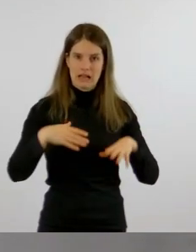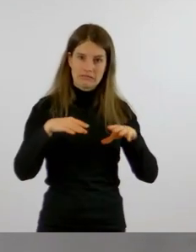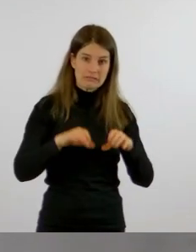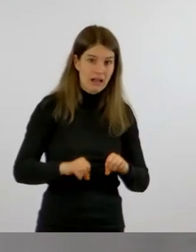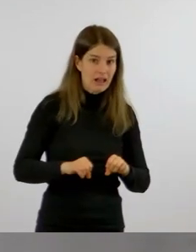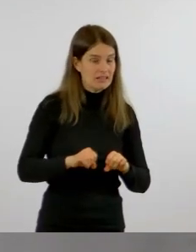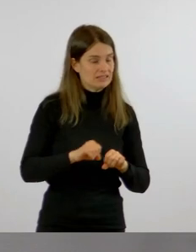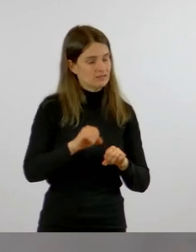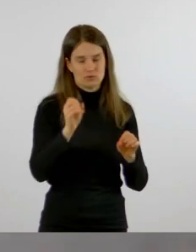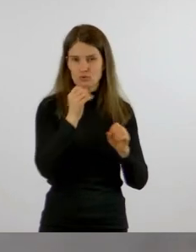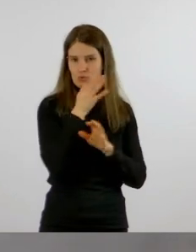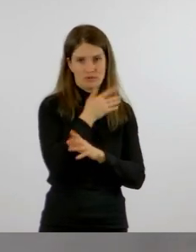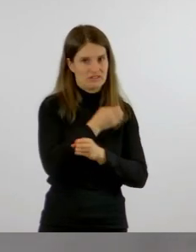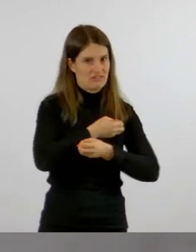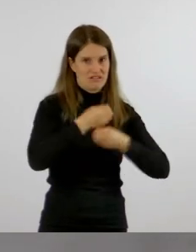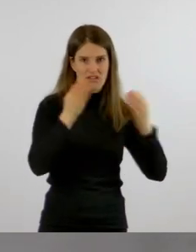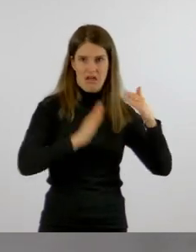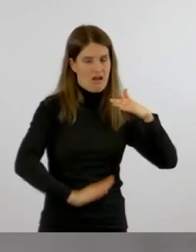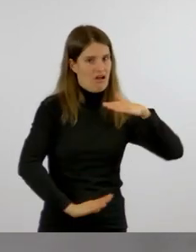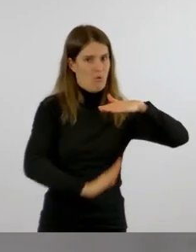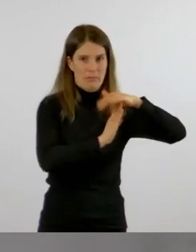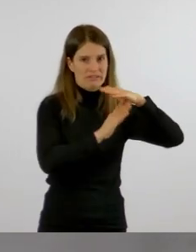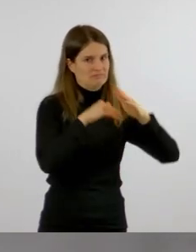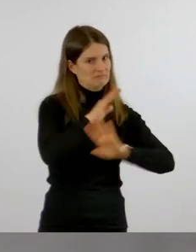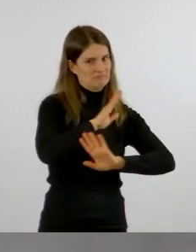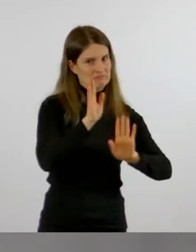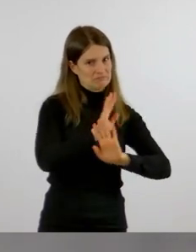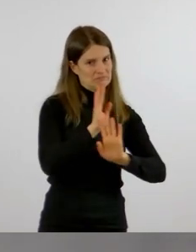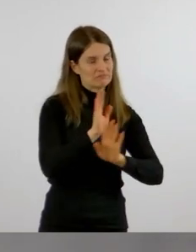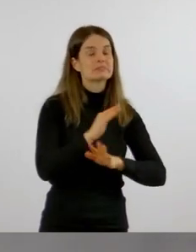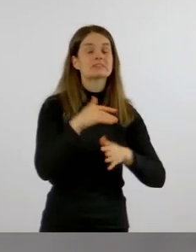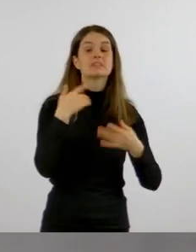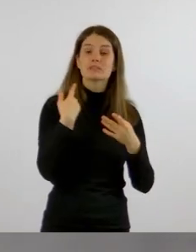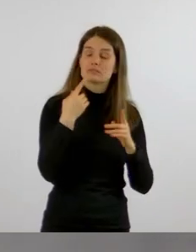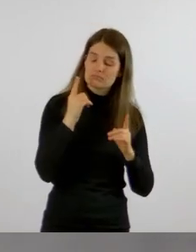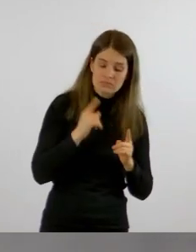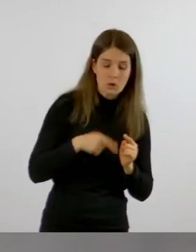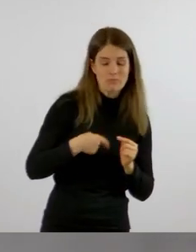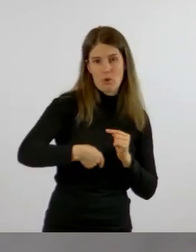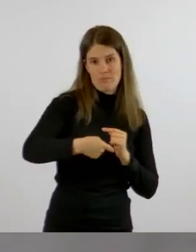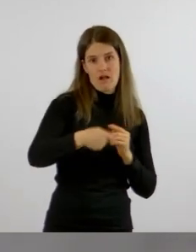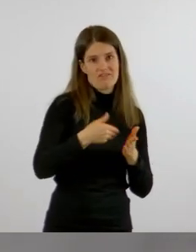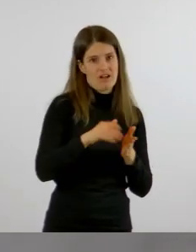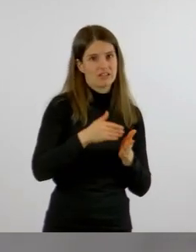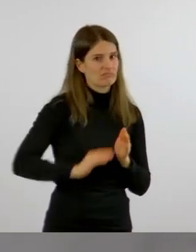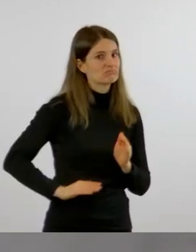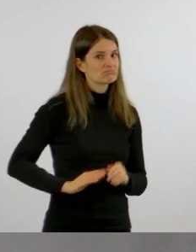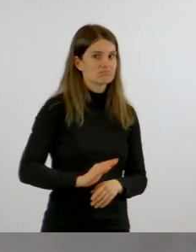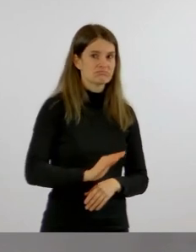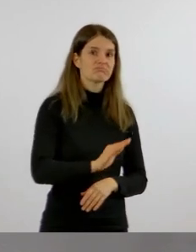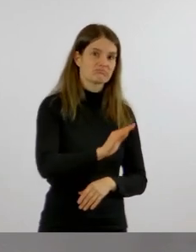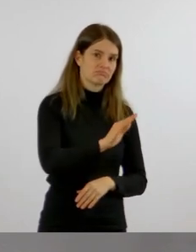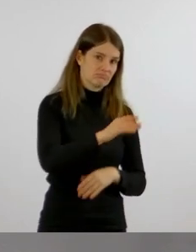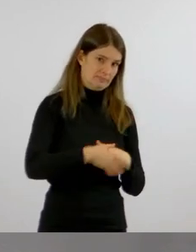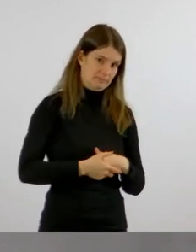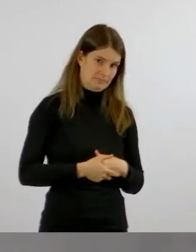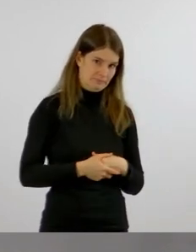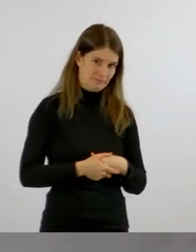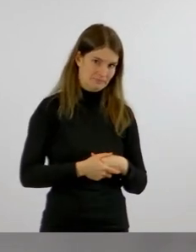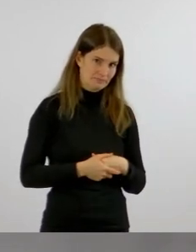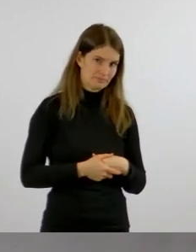ist das noch nicht erreicht. Also wir müssen davon ausgehen, dass die Zahlen auch noch weiter steigen können.